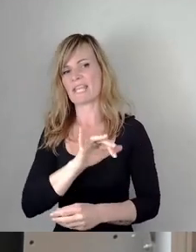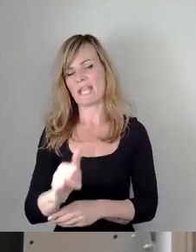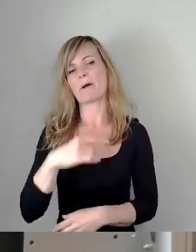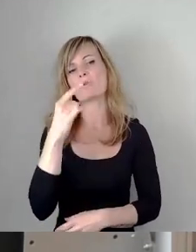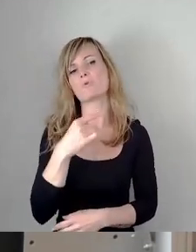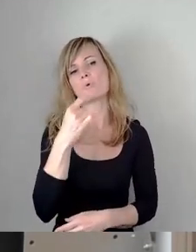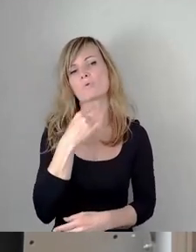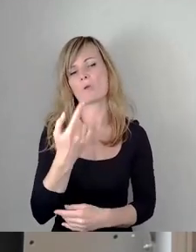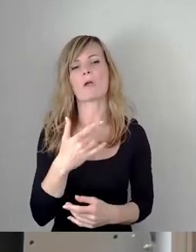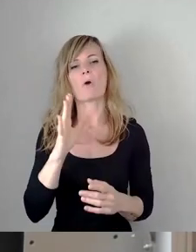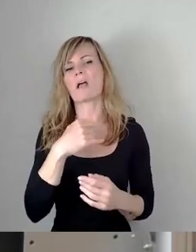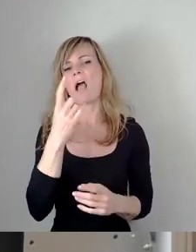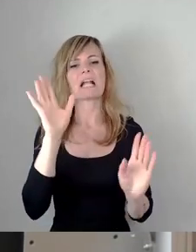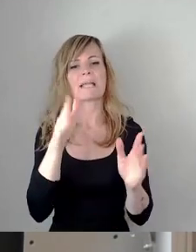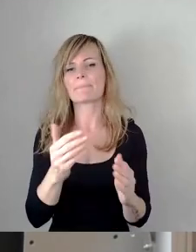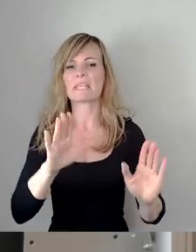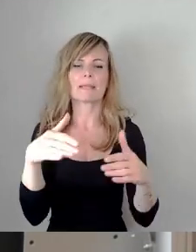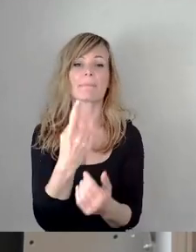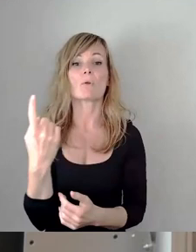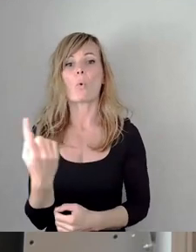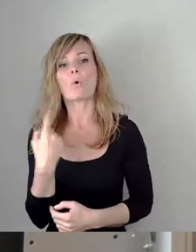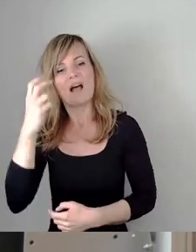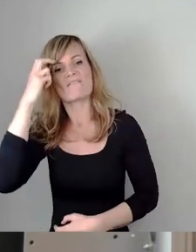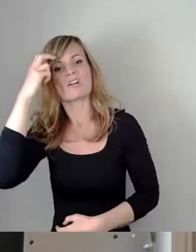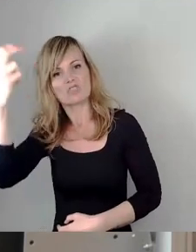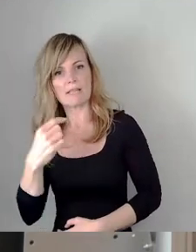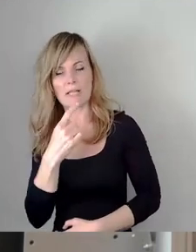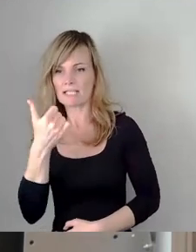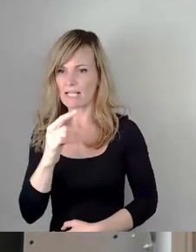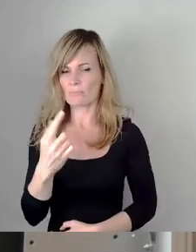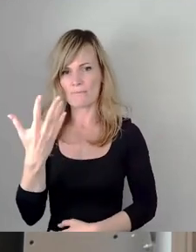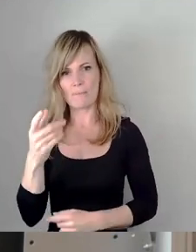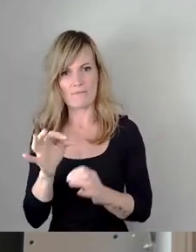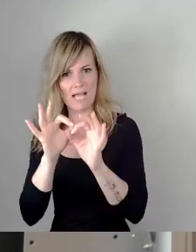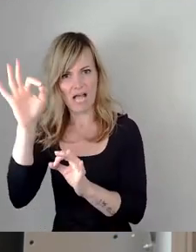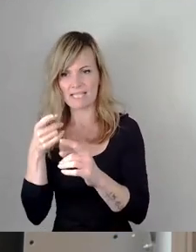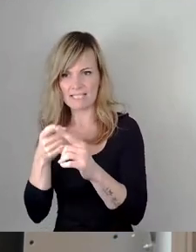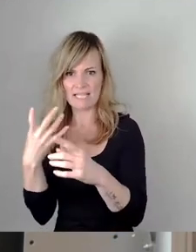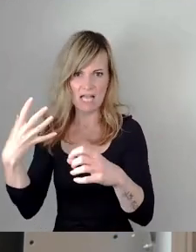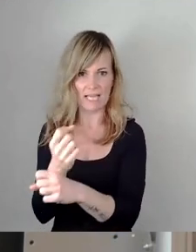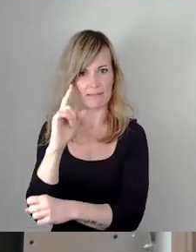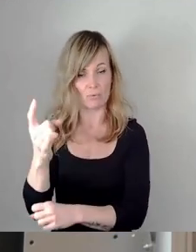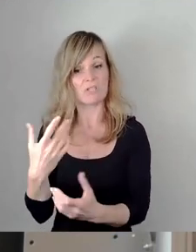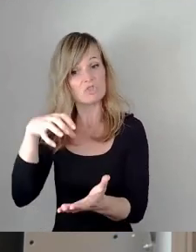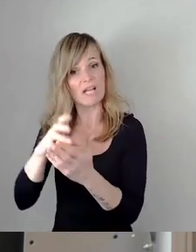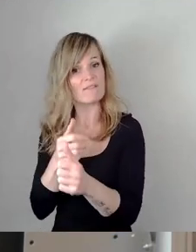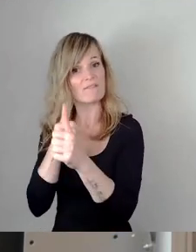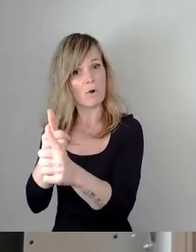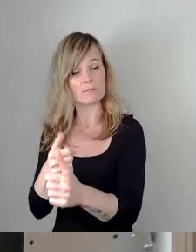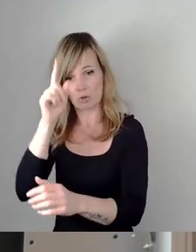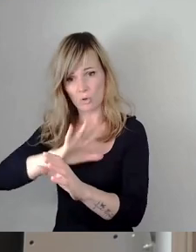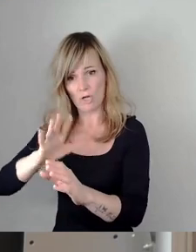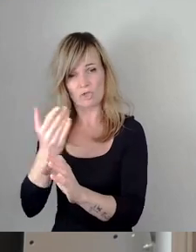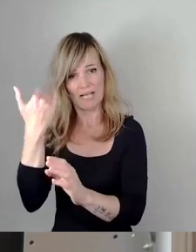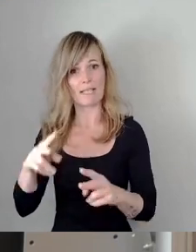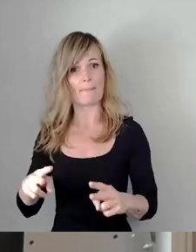dabei sind, das 1,5-Grad-Ziel zu erreichen. Die Stadt folgt hier einfach dem, was auch Deutschland beschlossen hat im Pariser